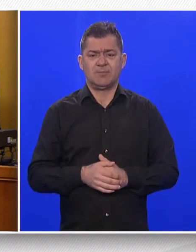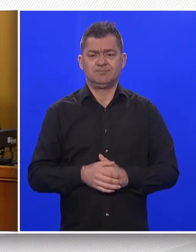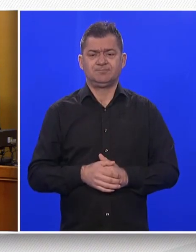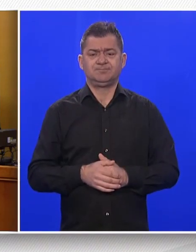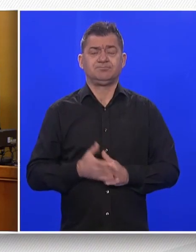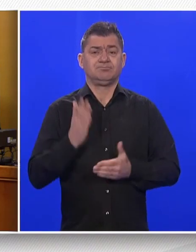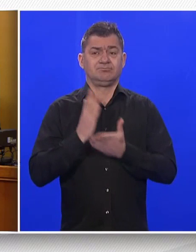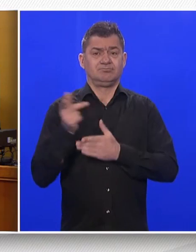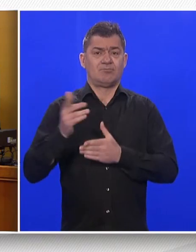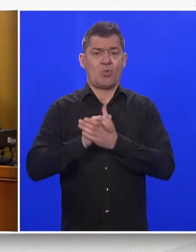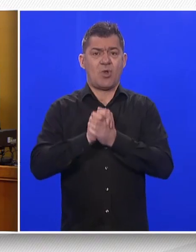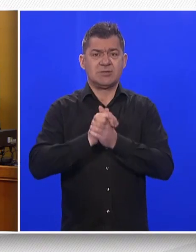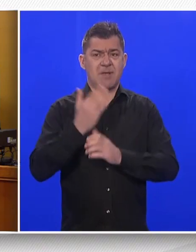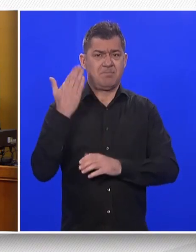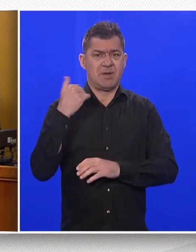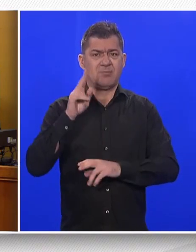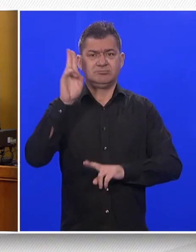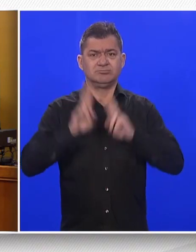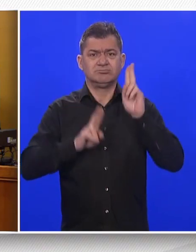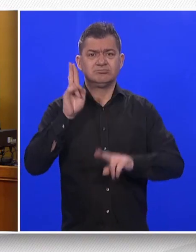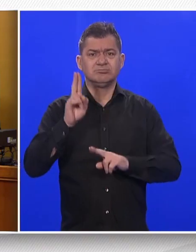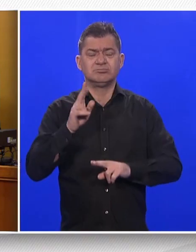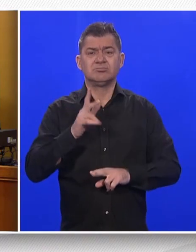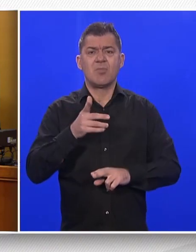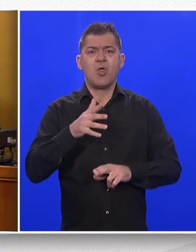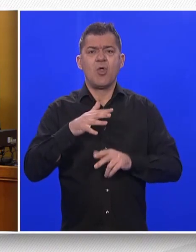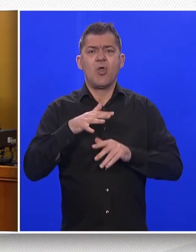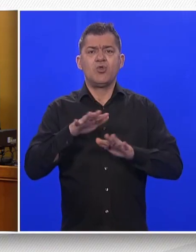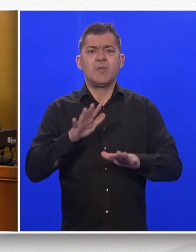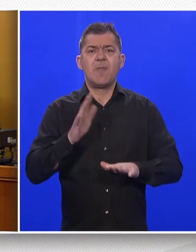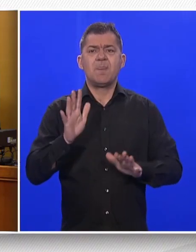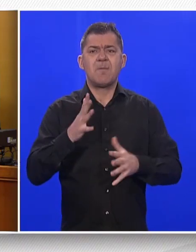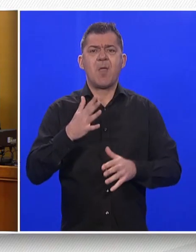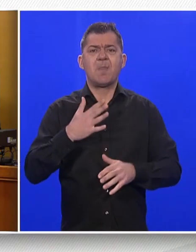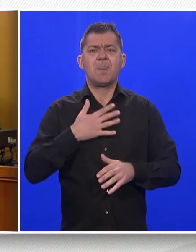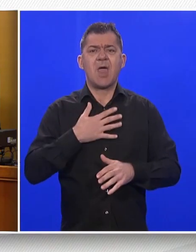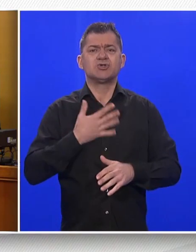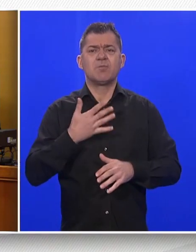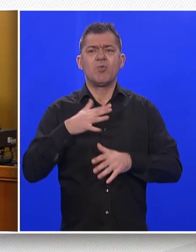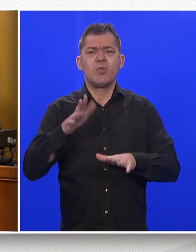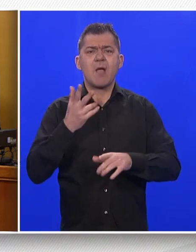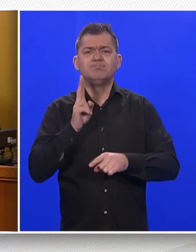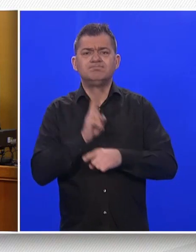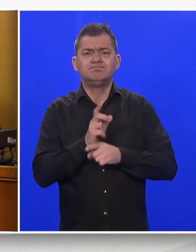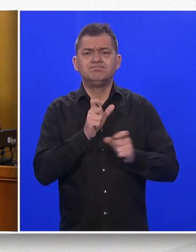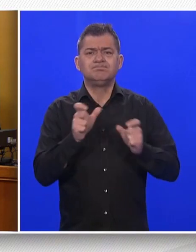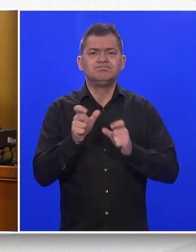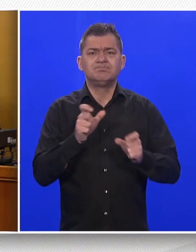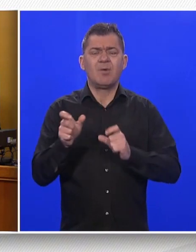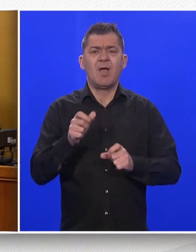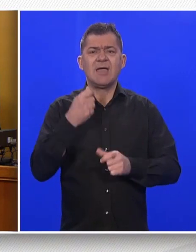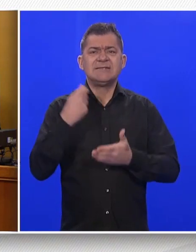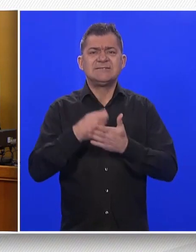mene, je nažalost vrlo niska razina potrošačke svijesti naših građana, odnosno vrlo niska razina